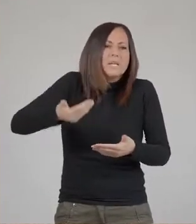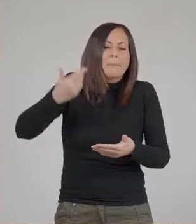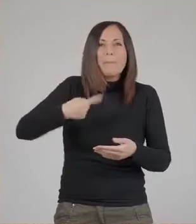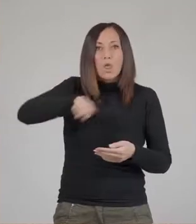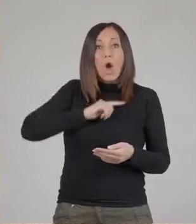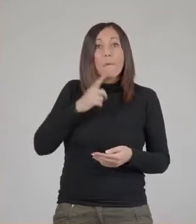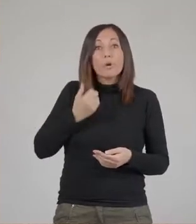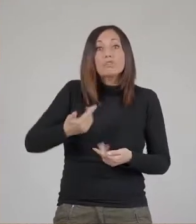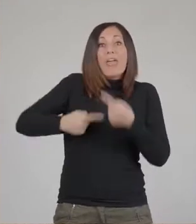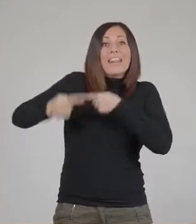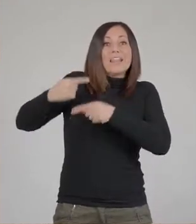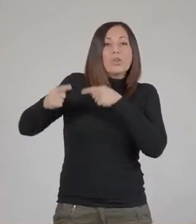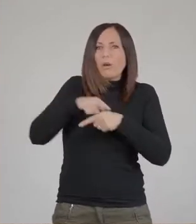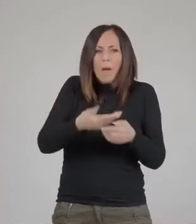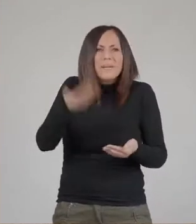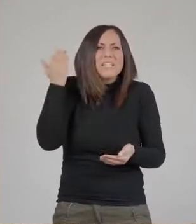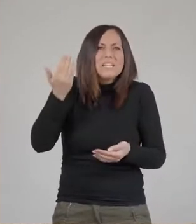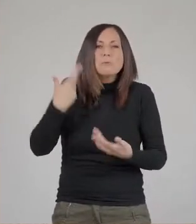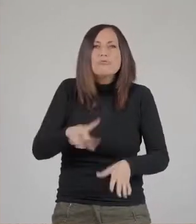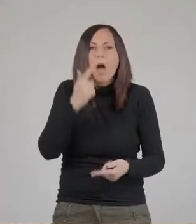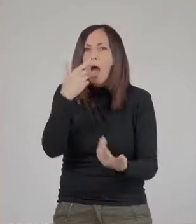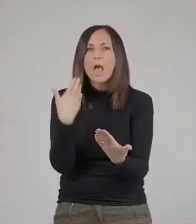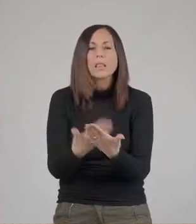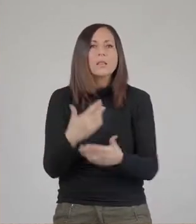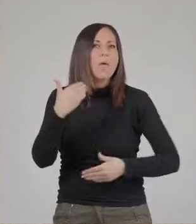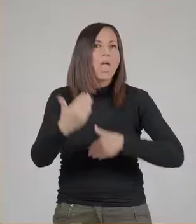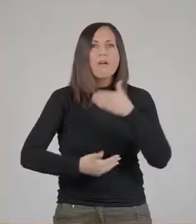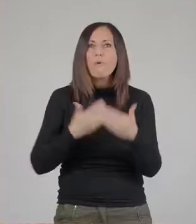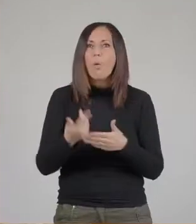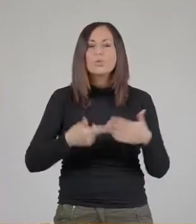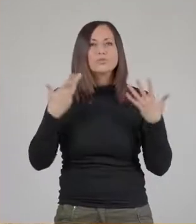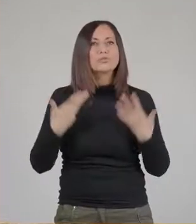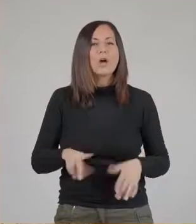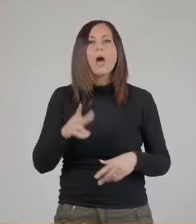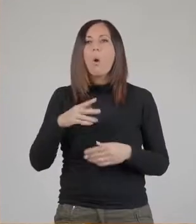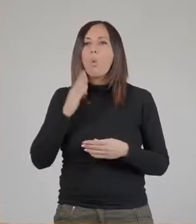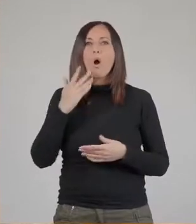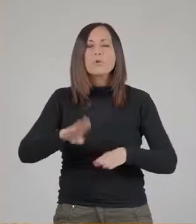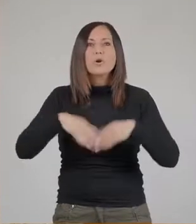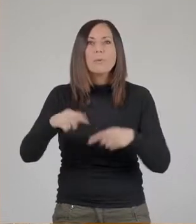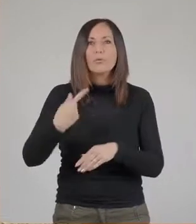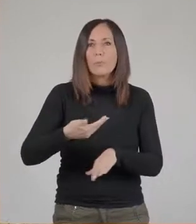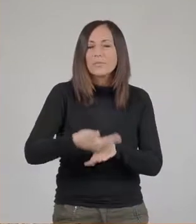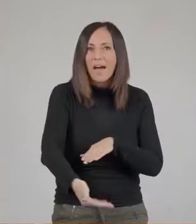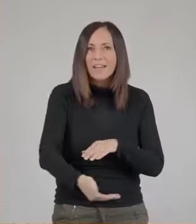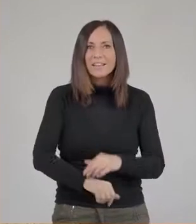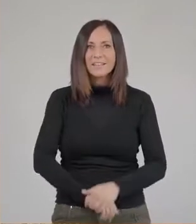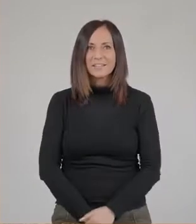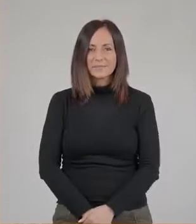prima dei nostri progenitori una serie di adattamenti evolutivi che l'uomo avrebbe scoperto molto più tardi.